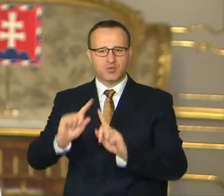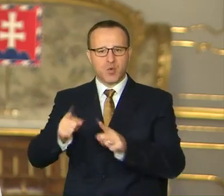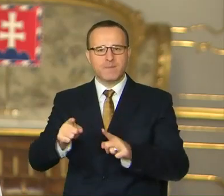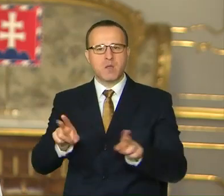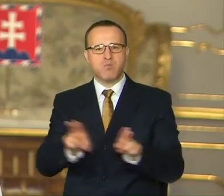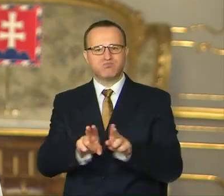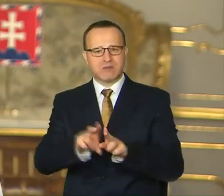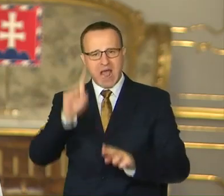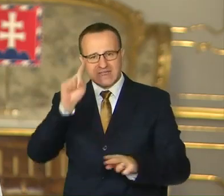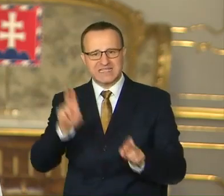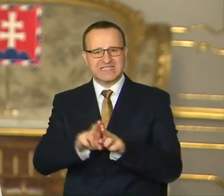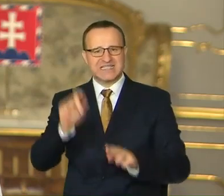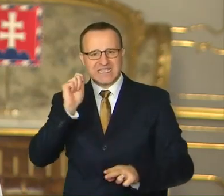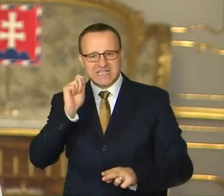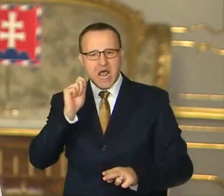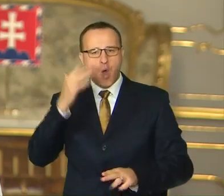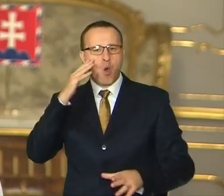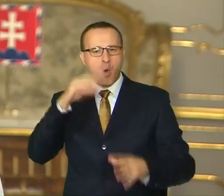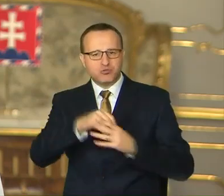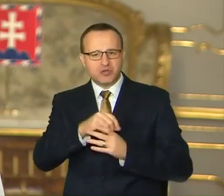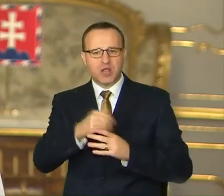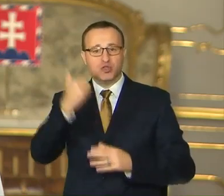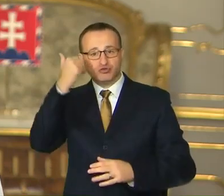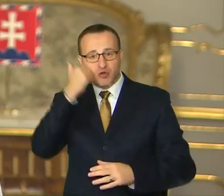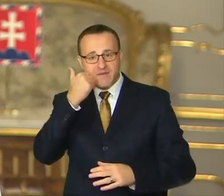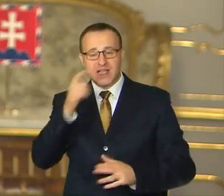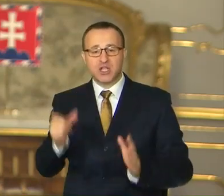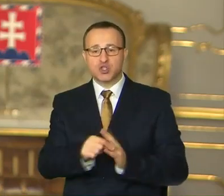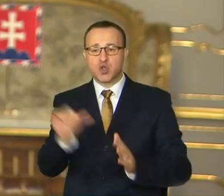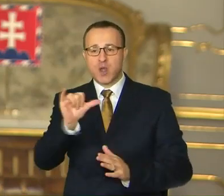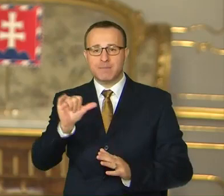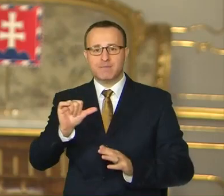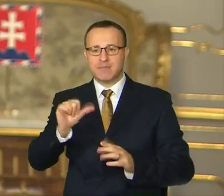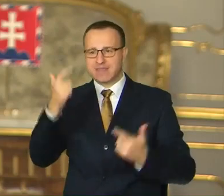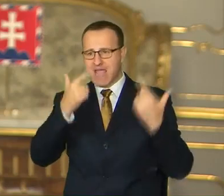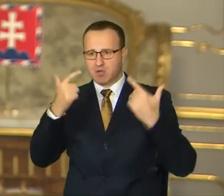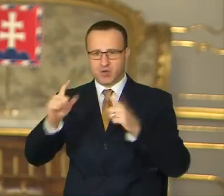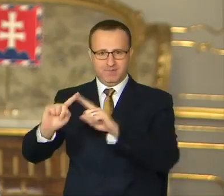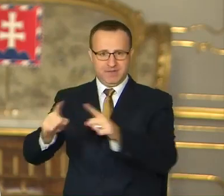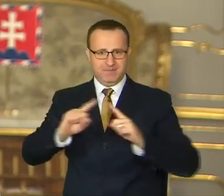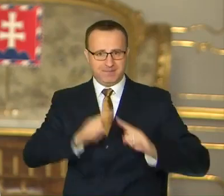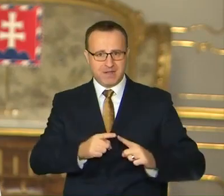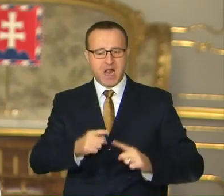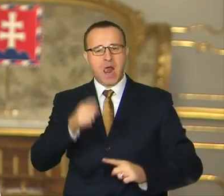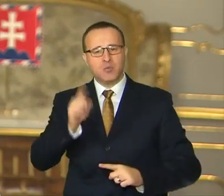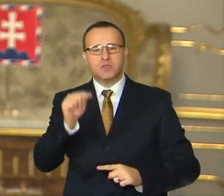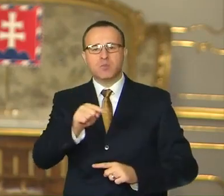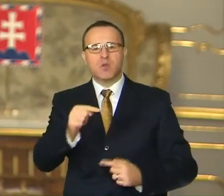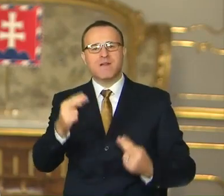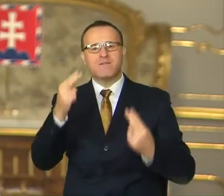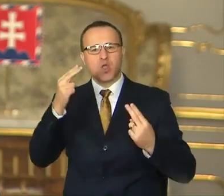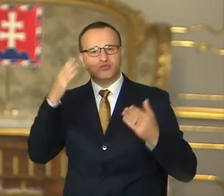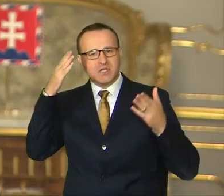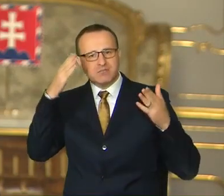sestru, občana, človeka, s ktorým, i keď názorovo nej súhlasí, bude sa na tomto dôležitom zámere